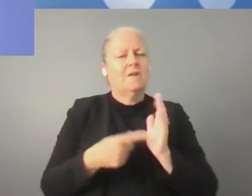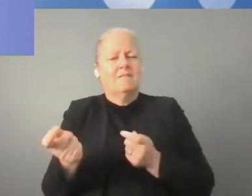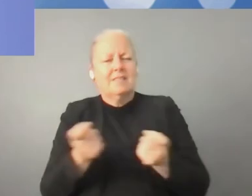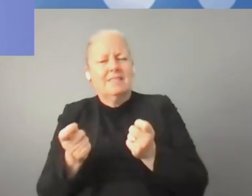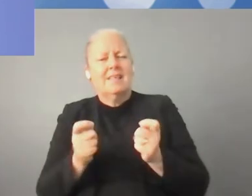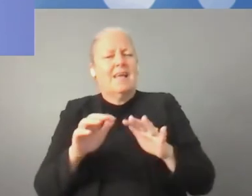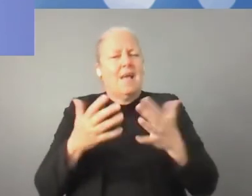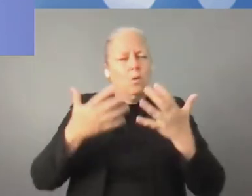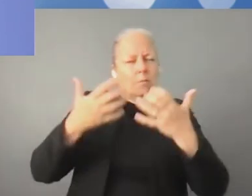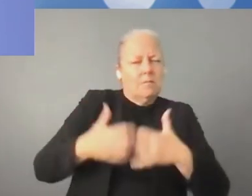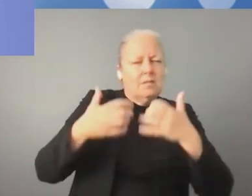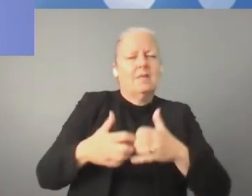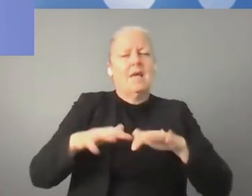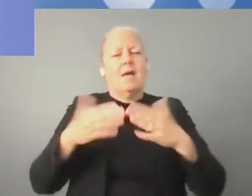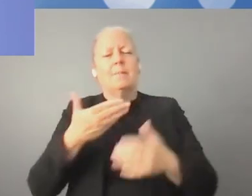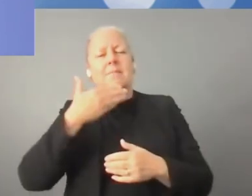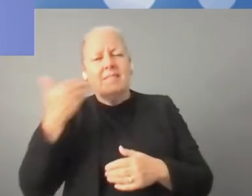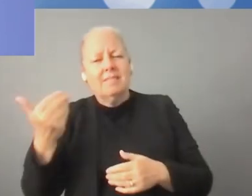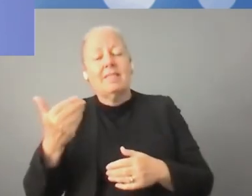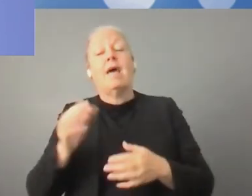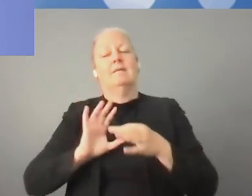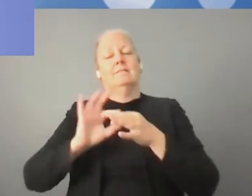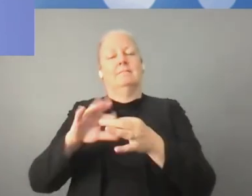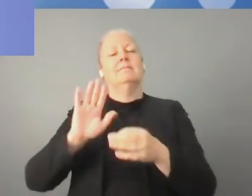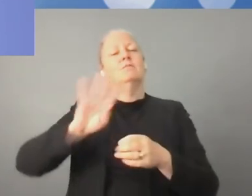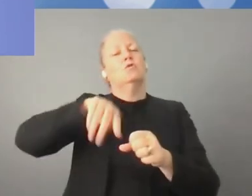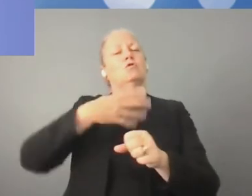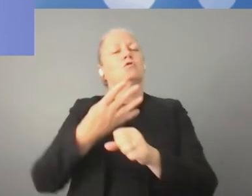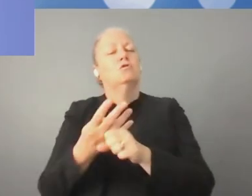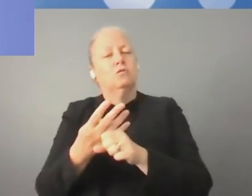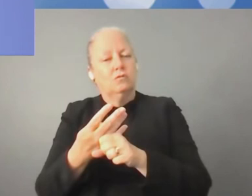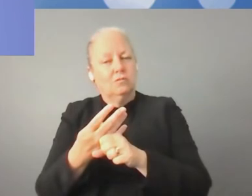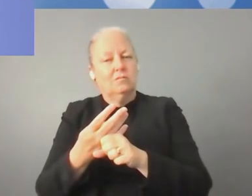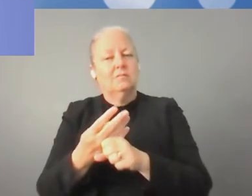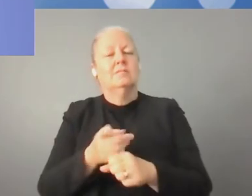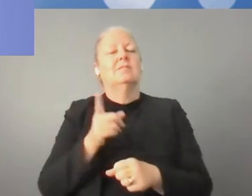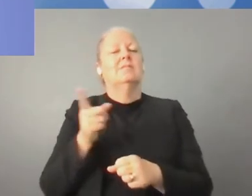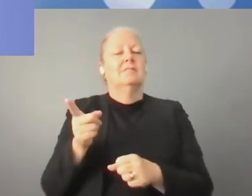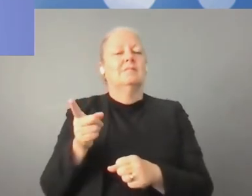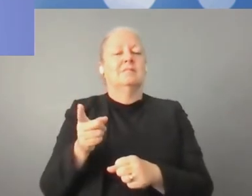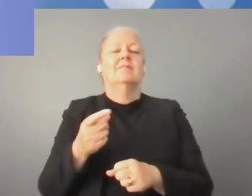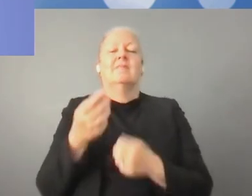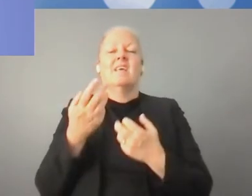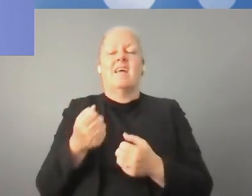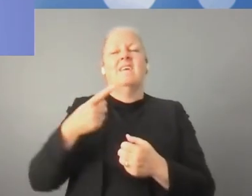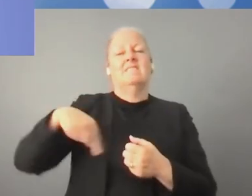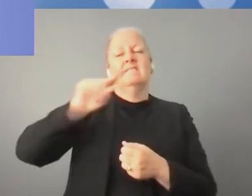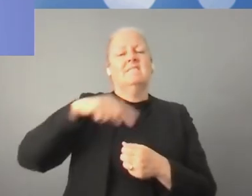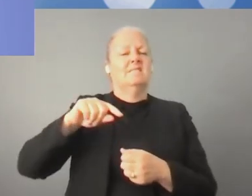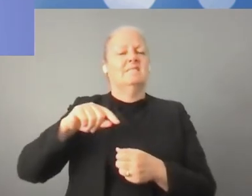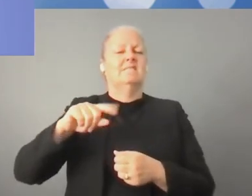EkoSOK-u będziemy współpracować na rzecz osiągnięcia zrównoważonych celów